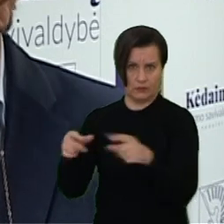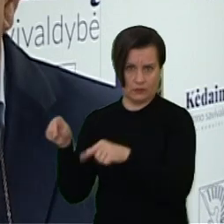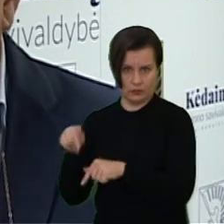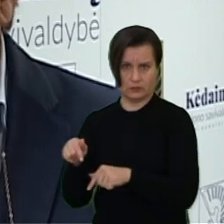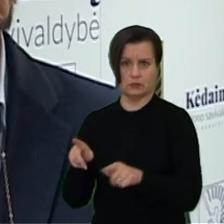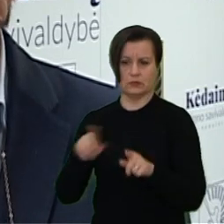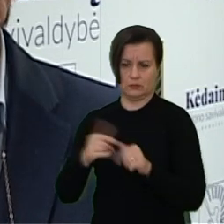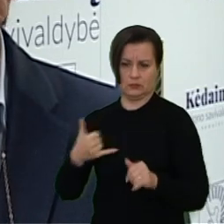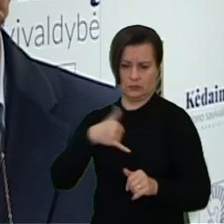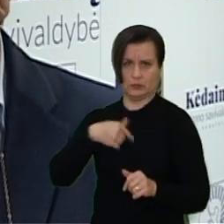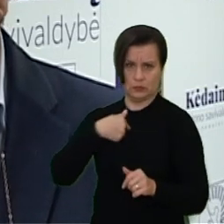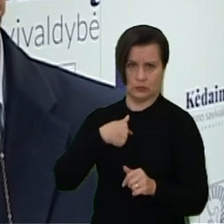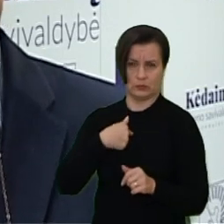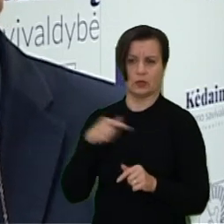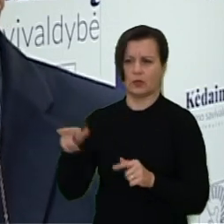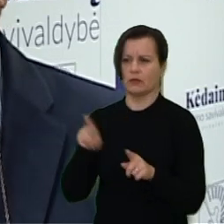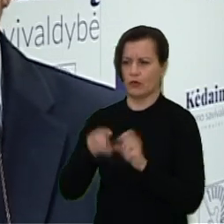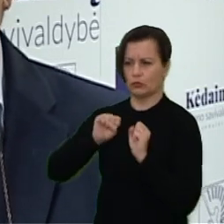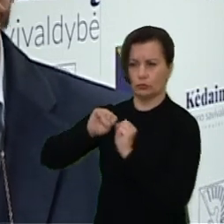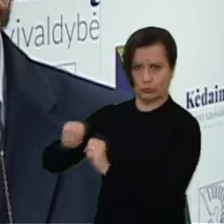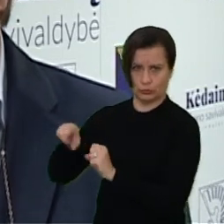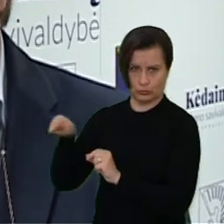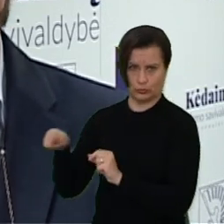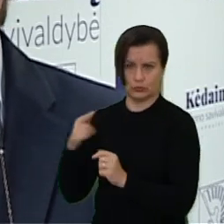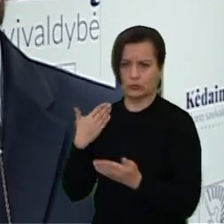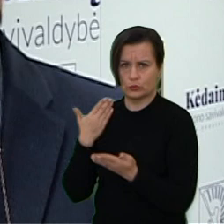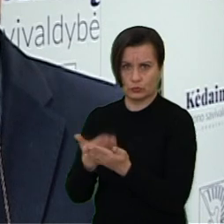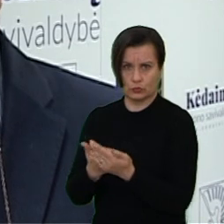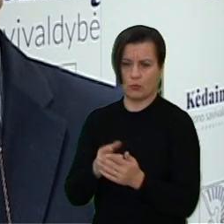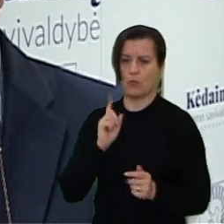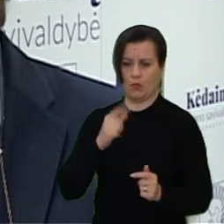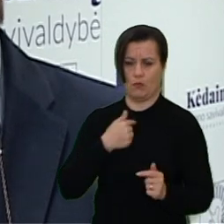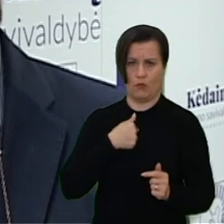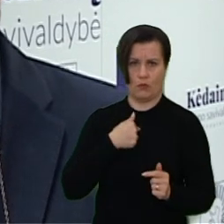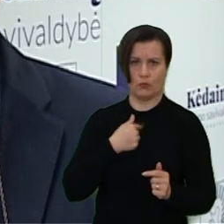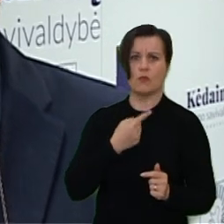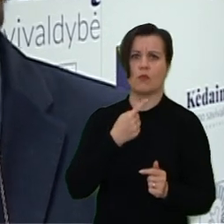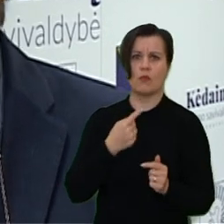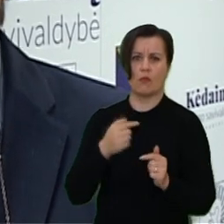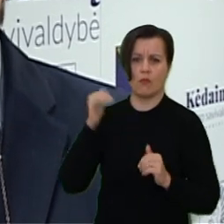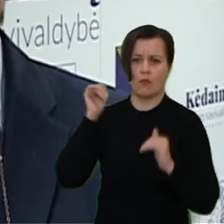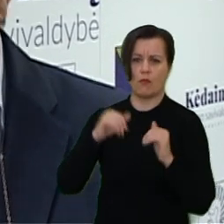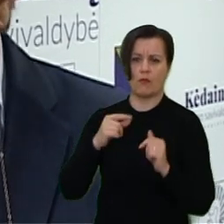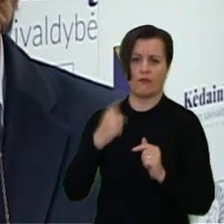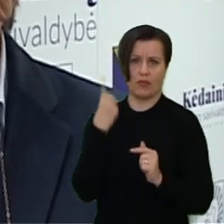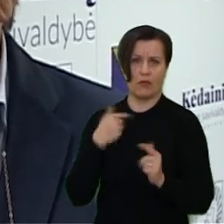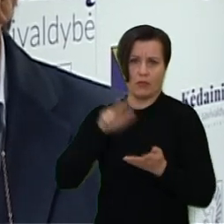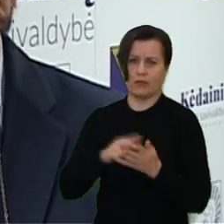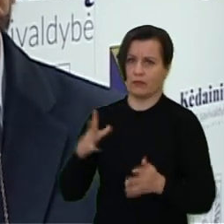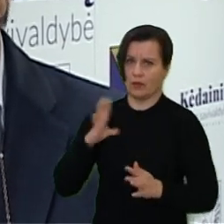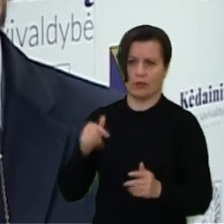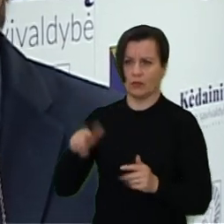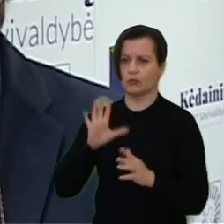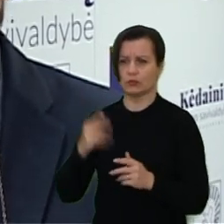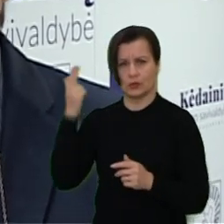palaikyti jų tą siūlymą. Bet čia mūsų vienų balsas nelėmė. Ta sprendimą galutinai priiminėjęs Kauno